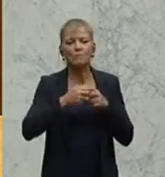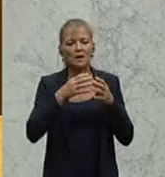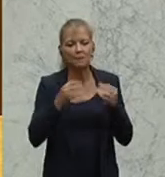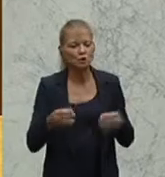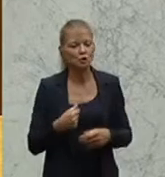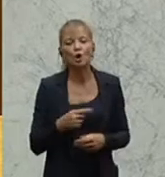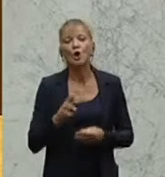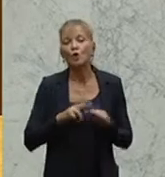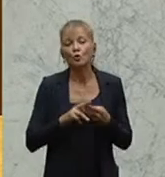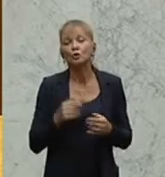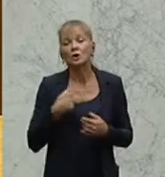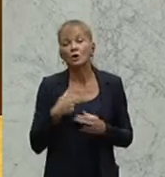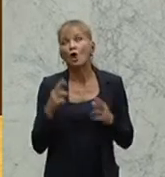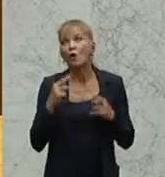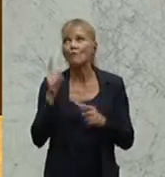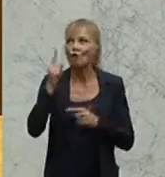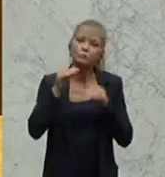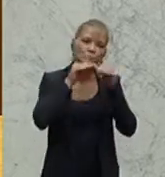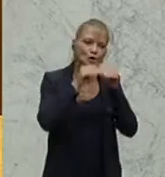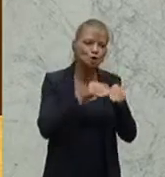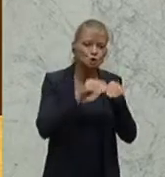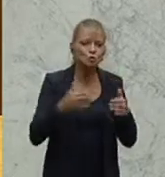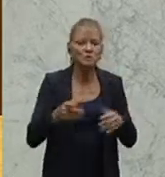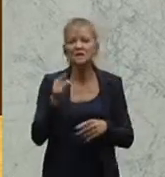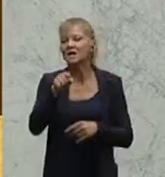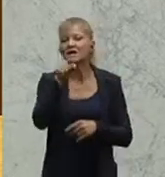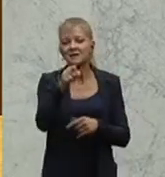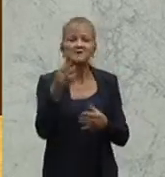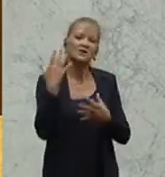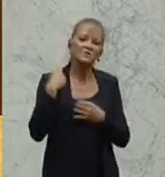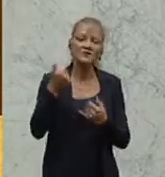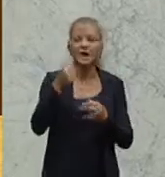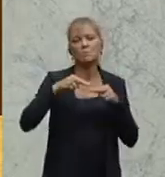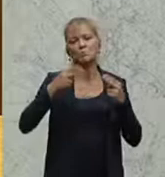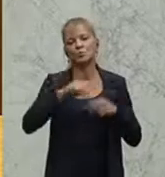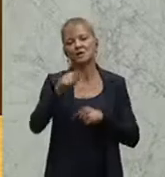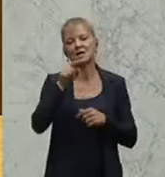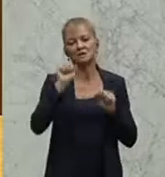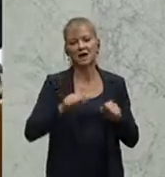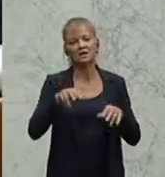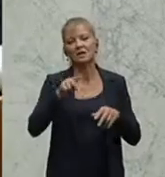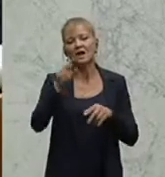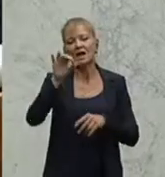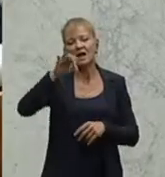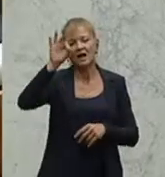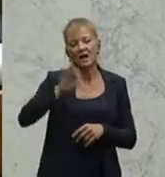dann wird das Bundesland genauso pleite sein wie Kärnten. Und das muss auf jeden Fall verhindert werden, meine sehr geehrten Damen und Herren.